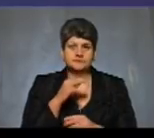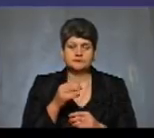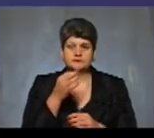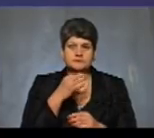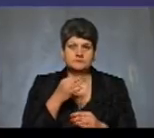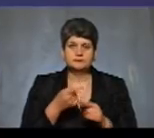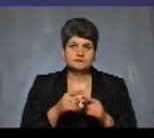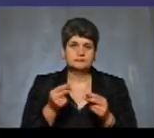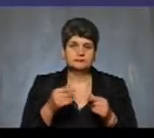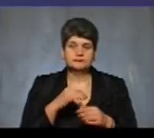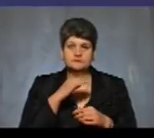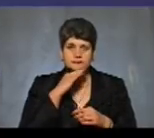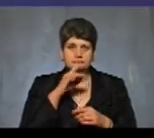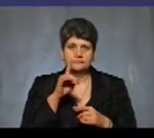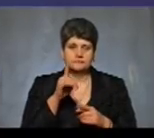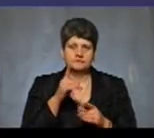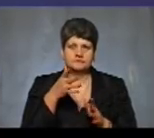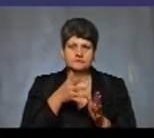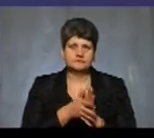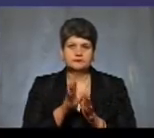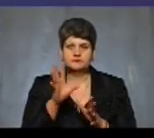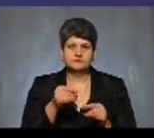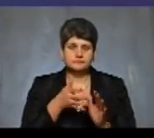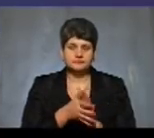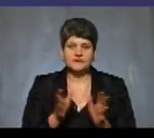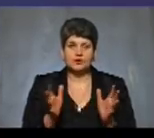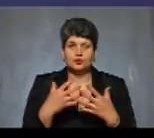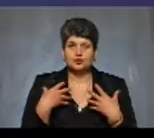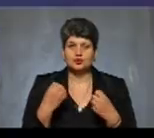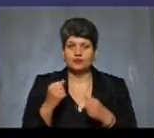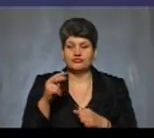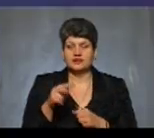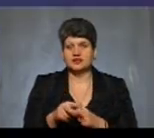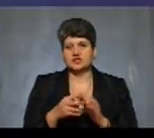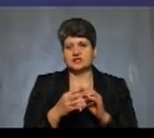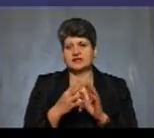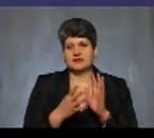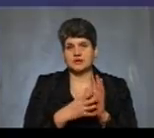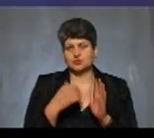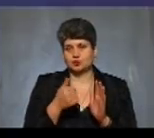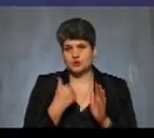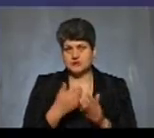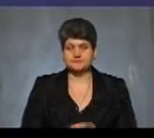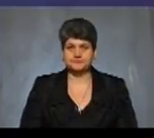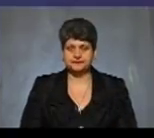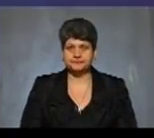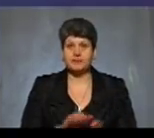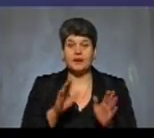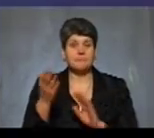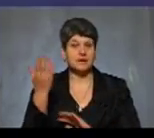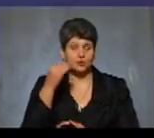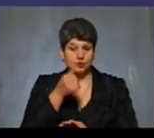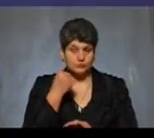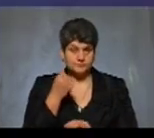вистачило б, щоб покрити всі витрати держави на охорону здоров'я у 2019 році. Минулого року